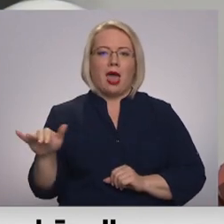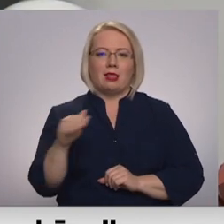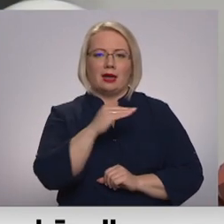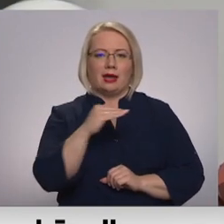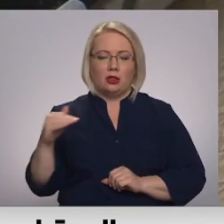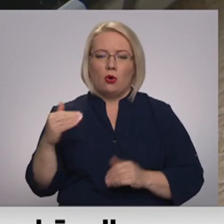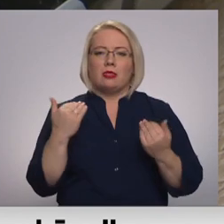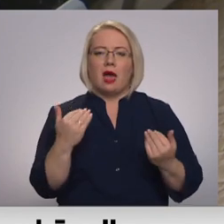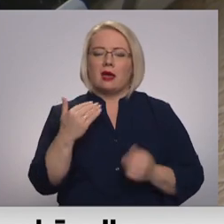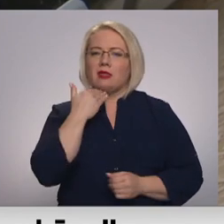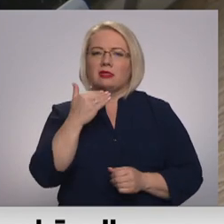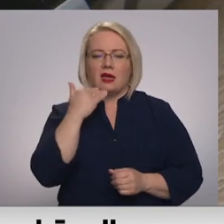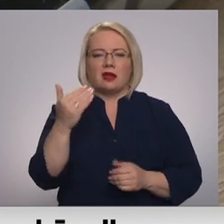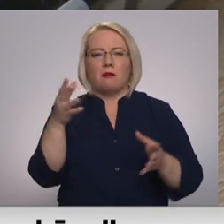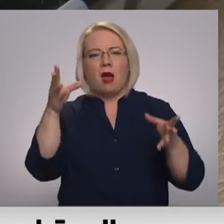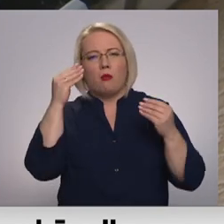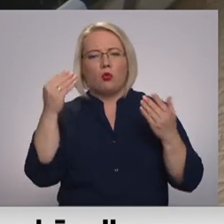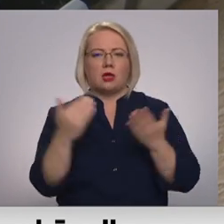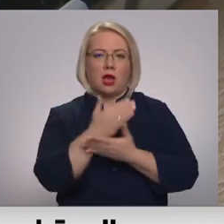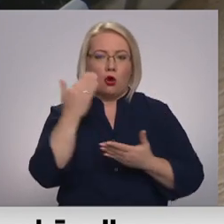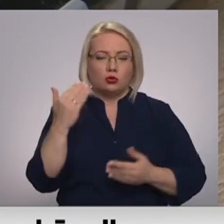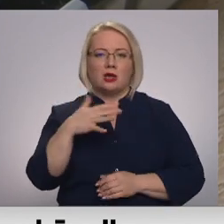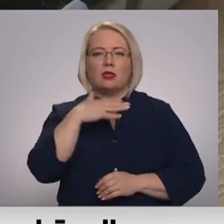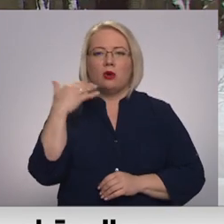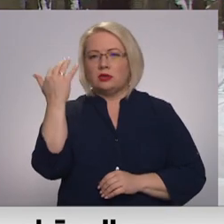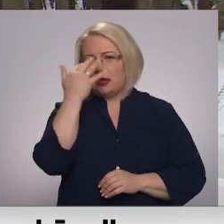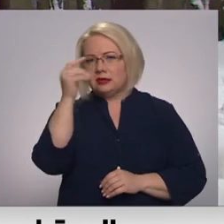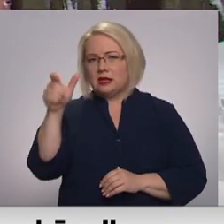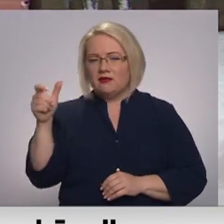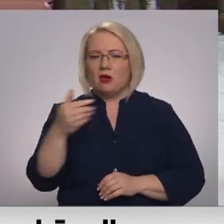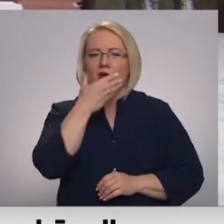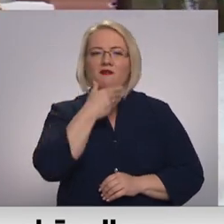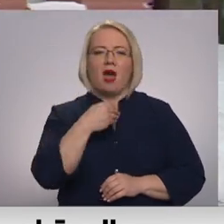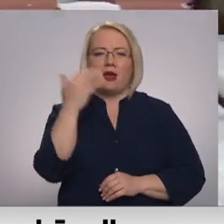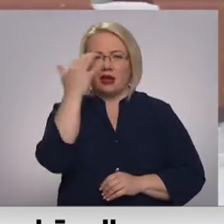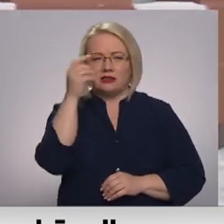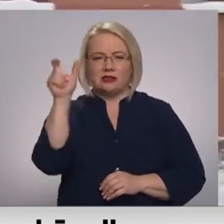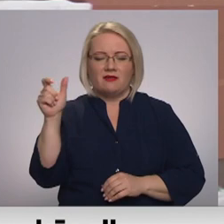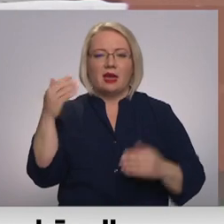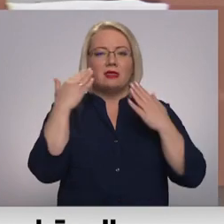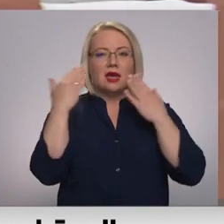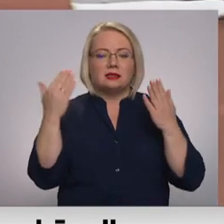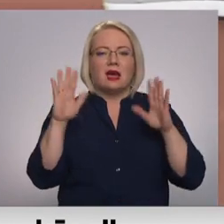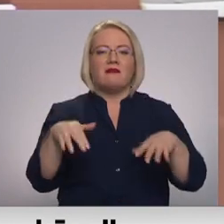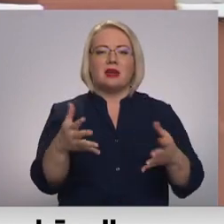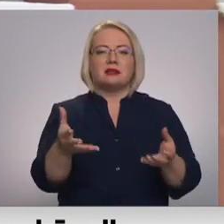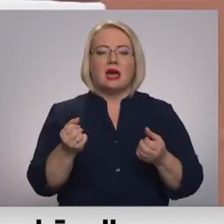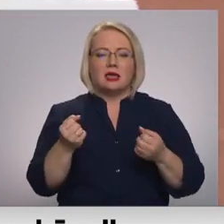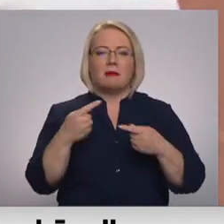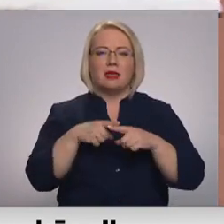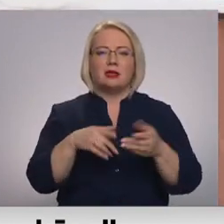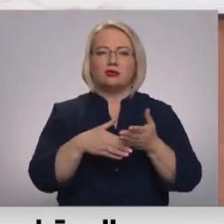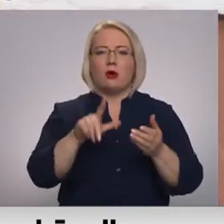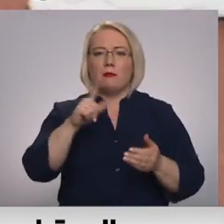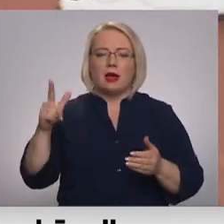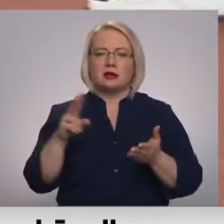viņa nevēlas apgūt jaunas palīga līdzekļus. Daudzi neredzīgie un vairadzīgie joprojā nemaz nezin, ka var saņemt palīgi ierīces, kas ļauj